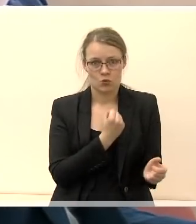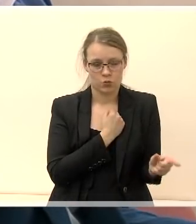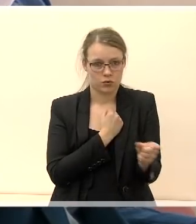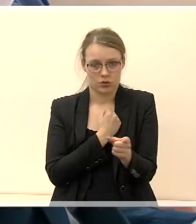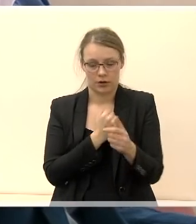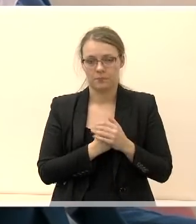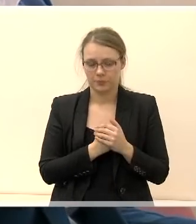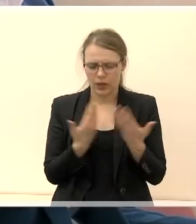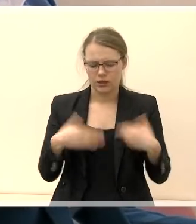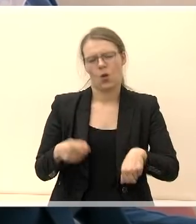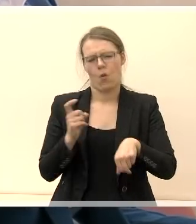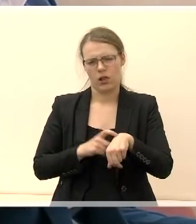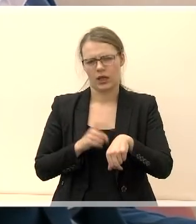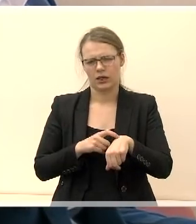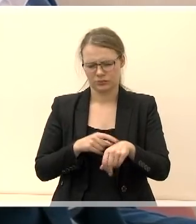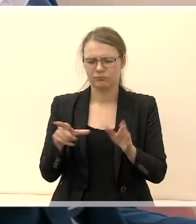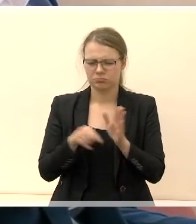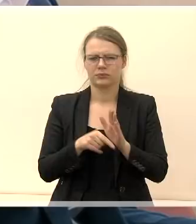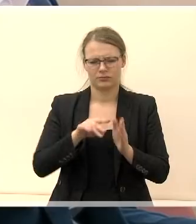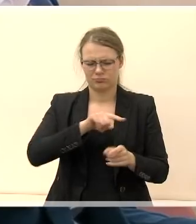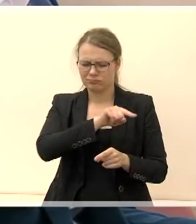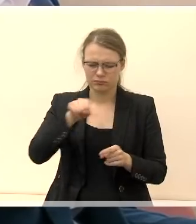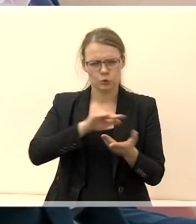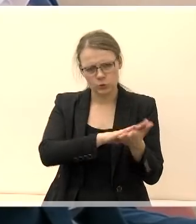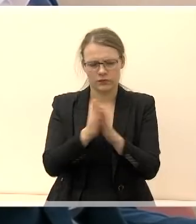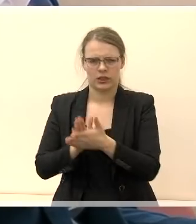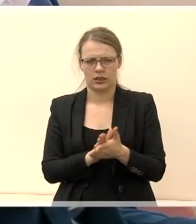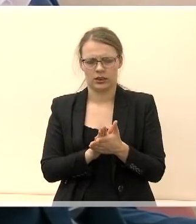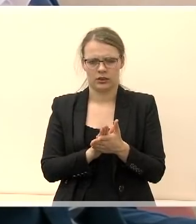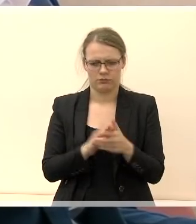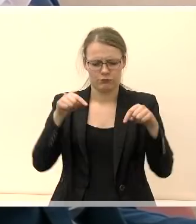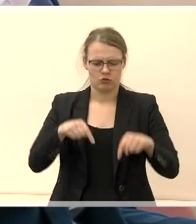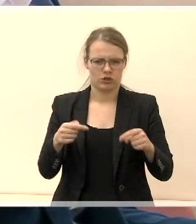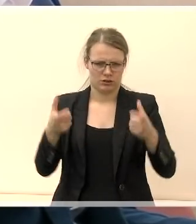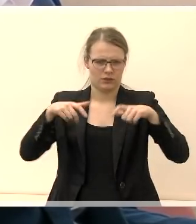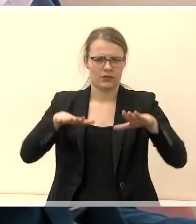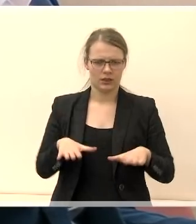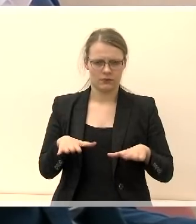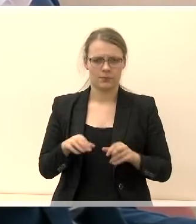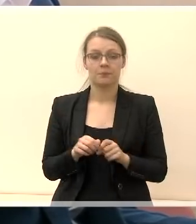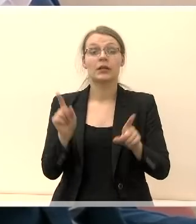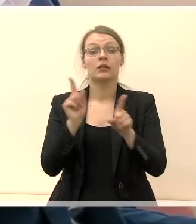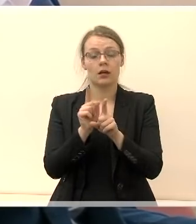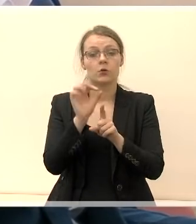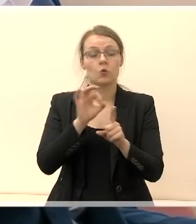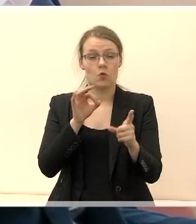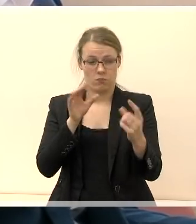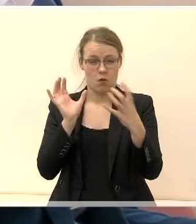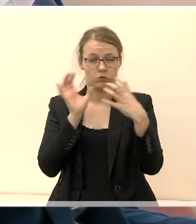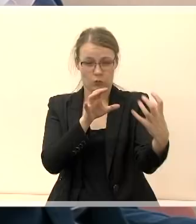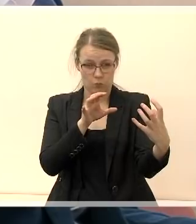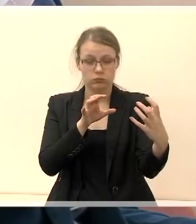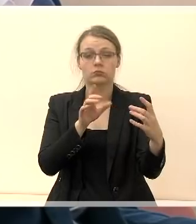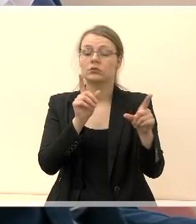kai turi būti sutvarkyti šitie klausimai mūsų savivaldybėje. Taip pat transporto reikalai,